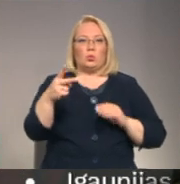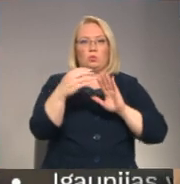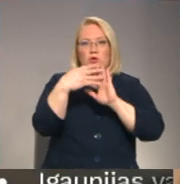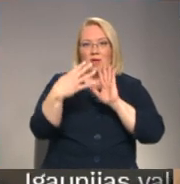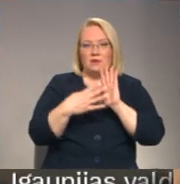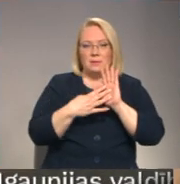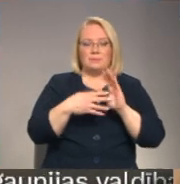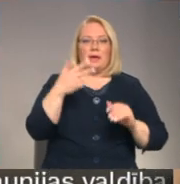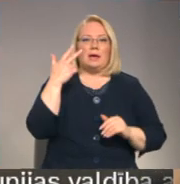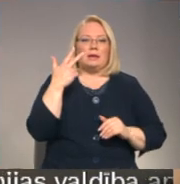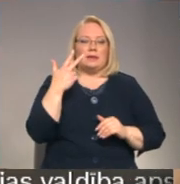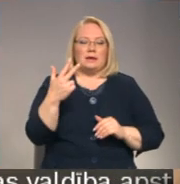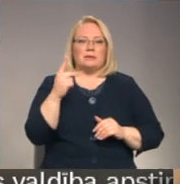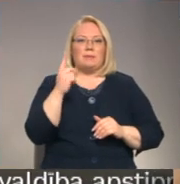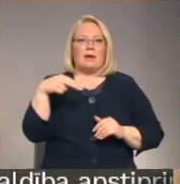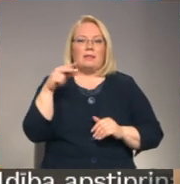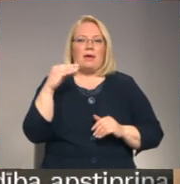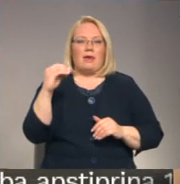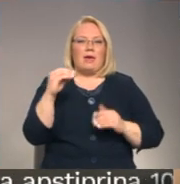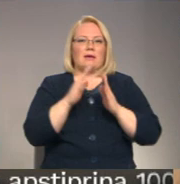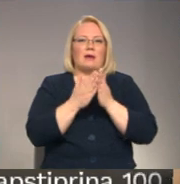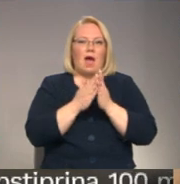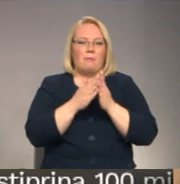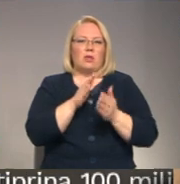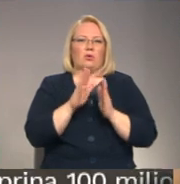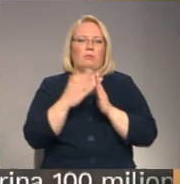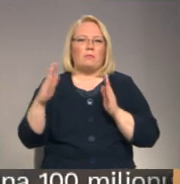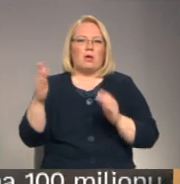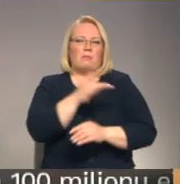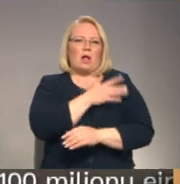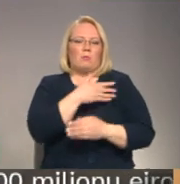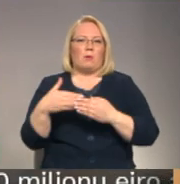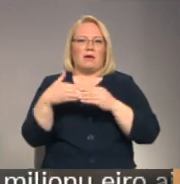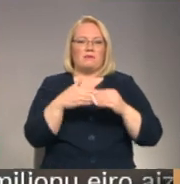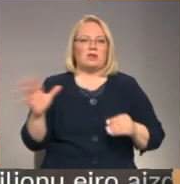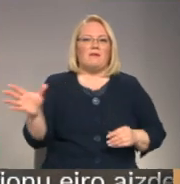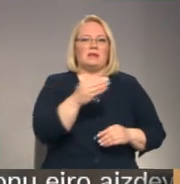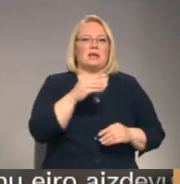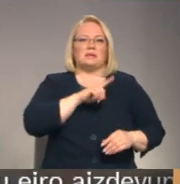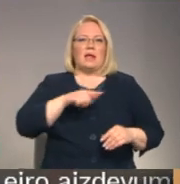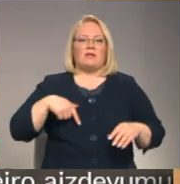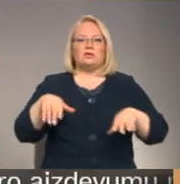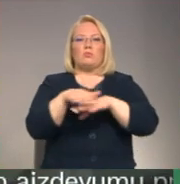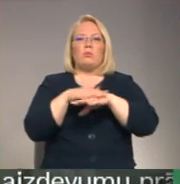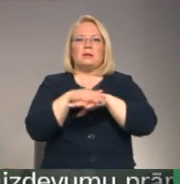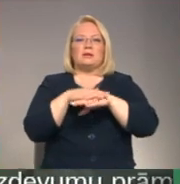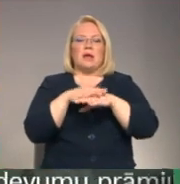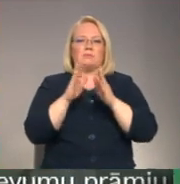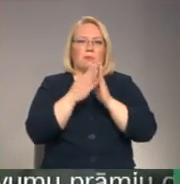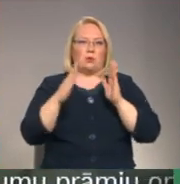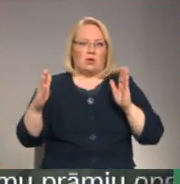trīs TD e-grāmatu bibliotekas pakalpuma ieviešana visās Latvijas publiskajās bibliotekās.